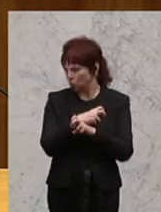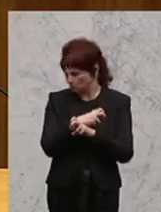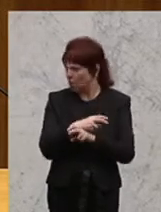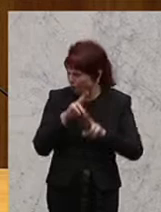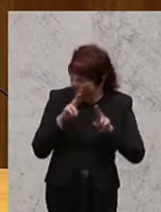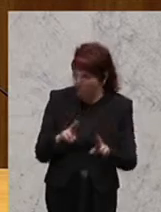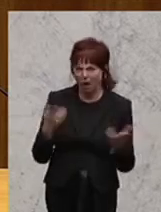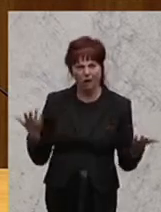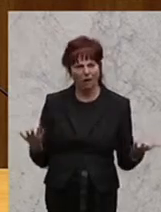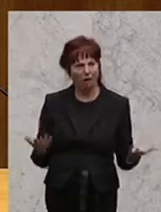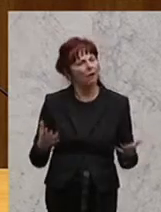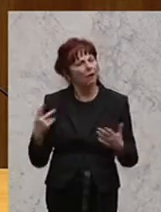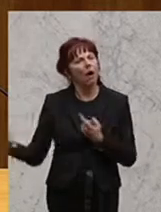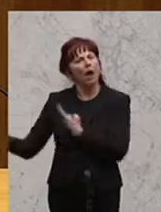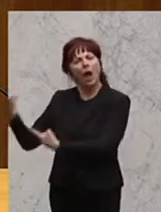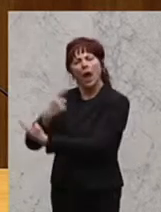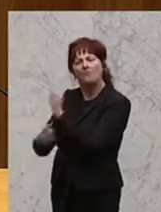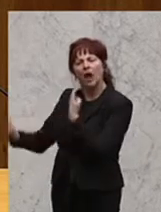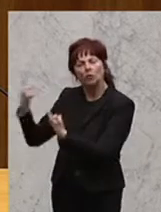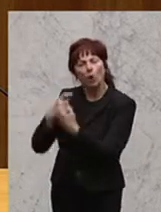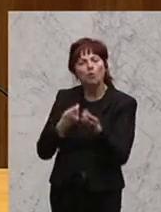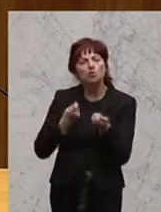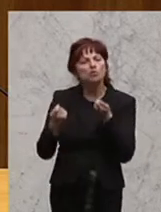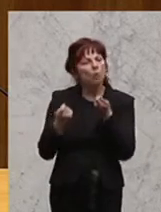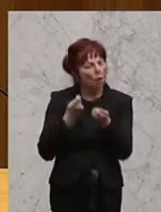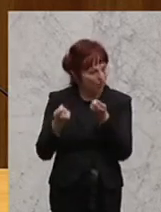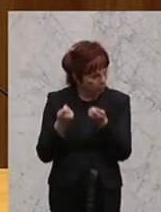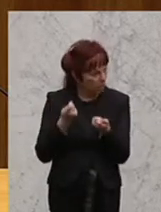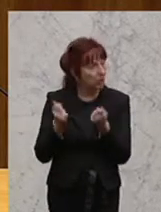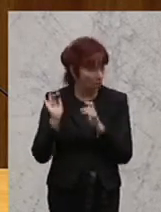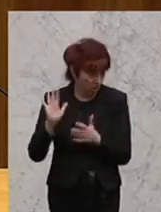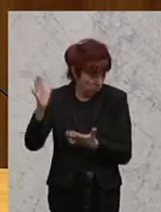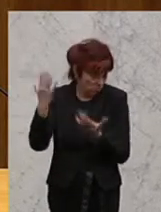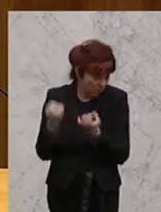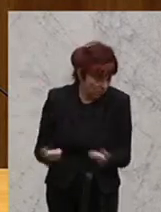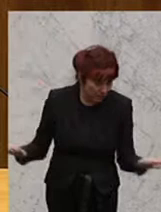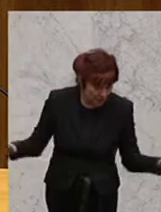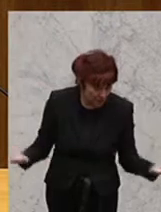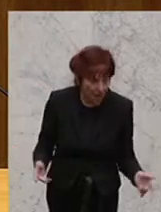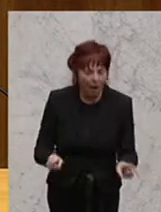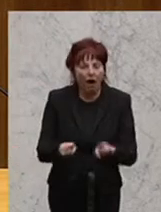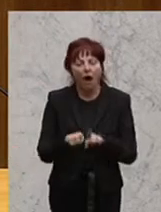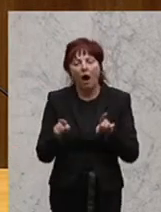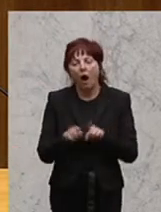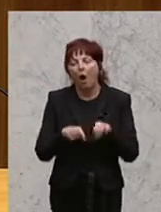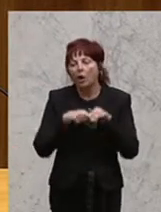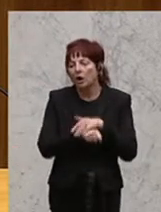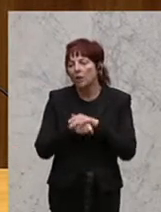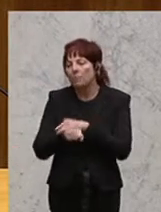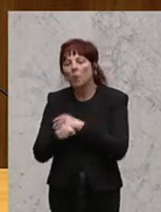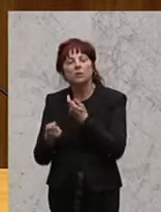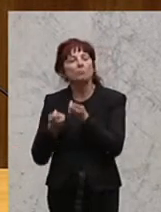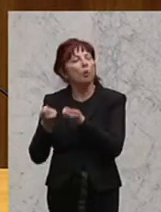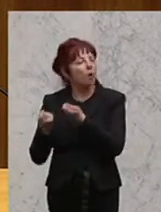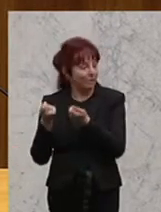das ist Ergebnis Ihrer Zuwanderungspolitik, mehr oder weniger. Das ist das Ergebnis einer einschlägigen Geburtenpolitik. Aber